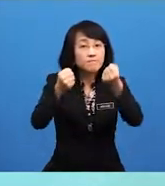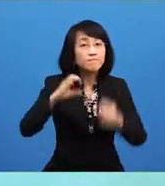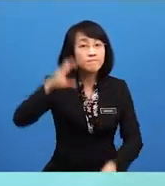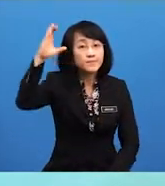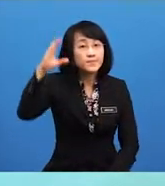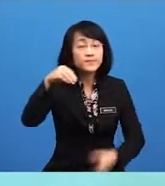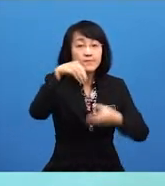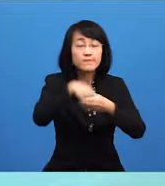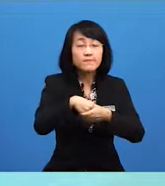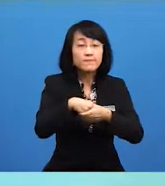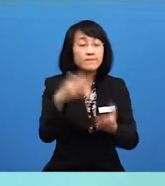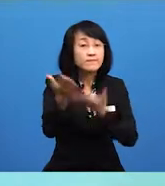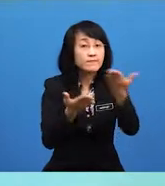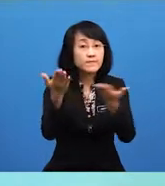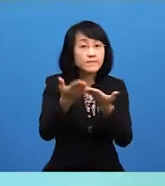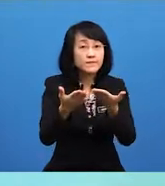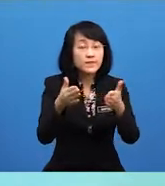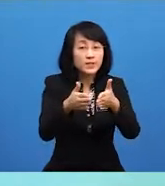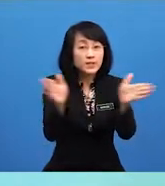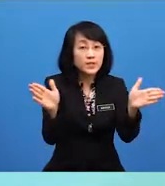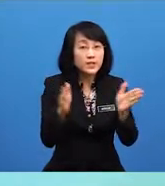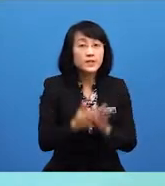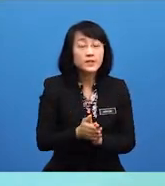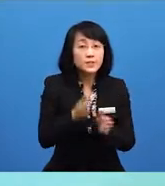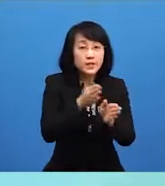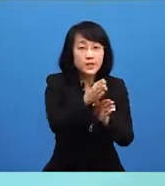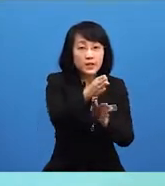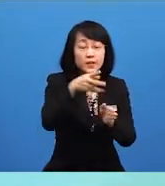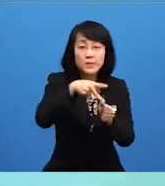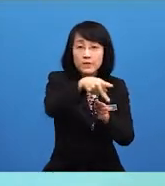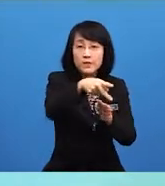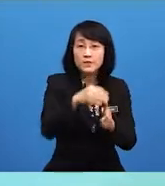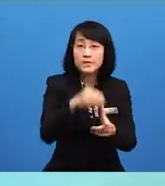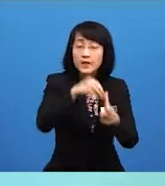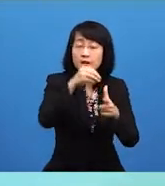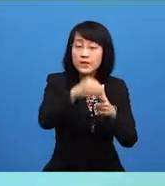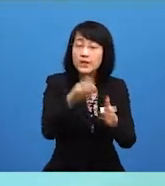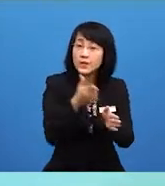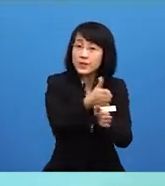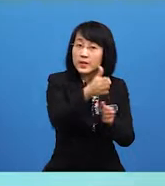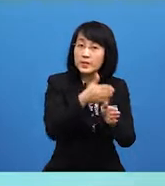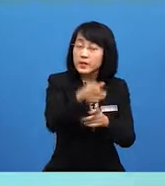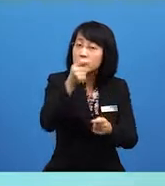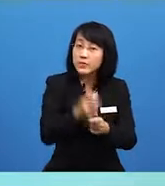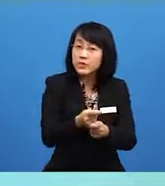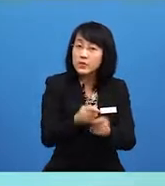dalam perkhidmatan awam, bidang profesional, atau bidang-bidang tertentu, seperti perniagaan,